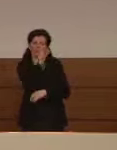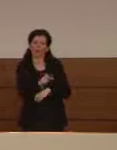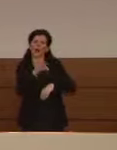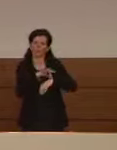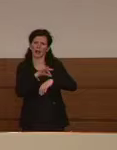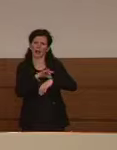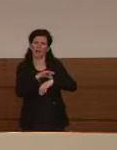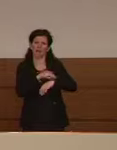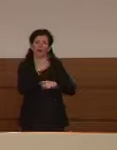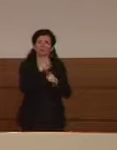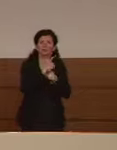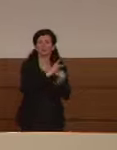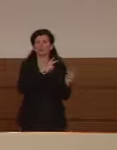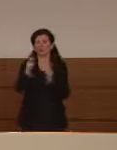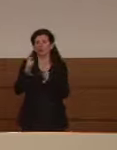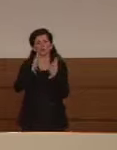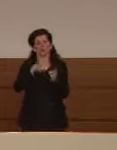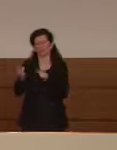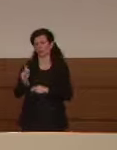ricoverati in ospedale